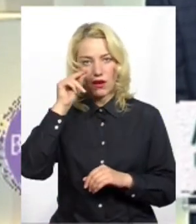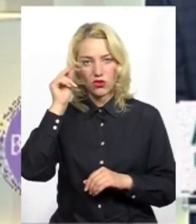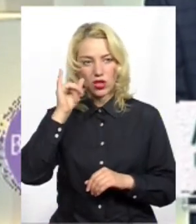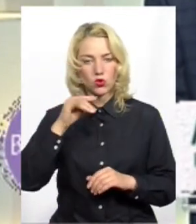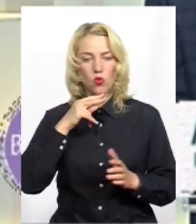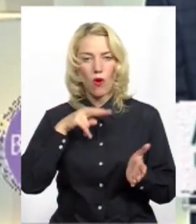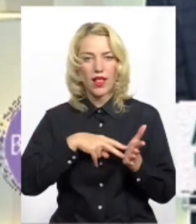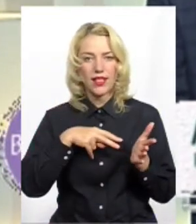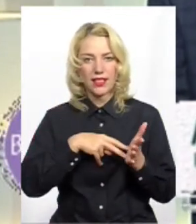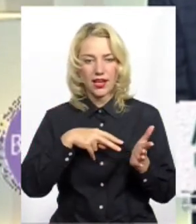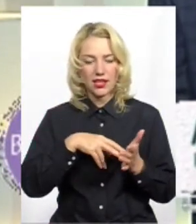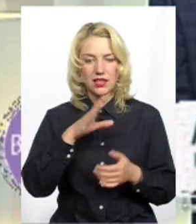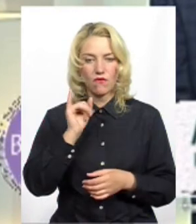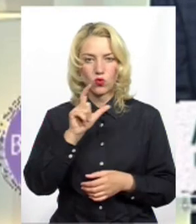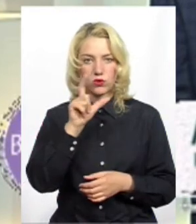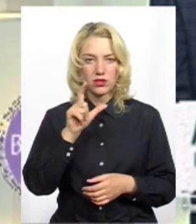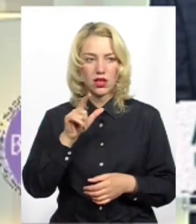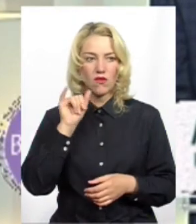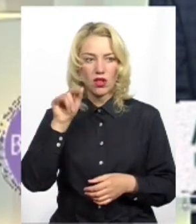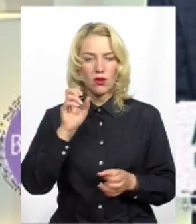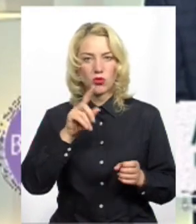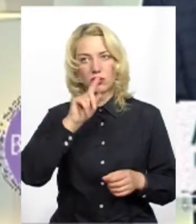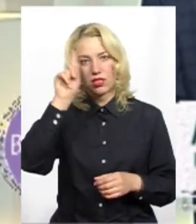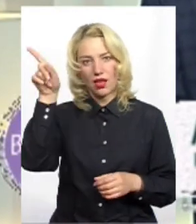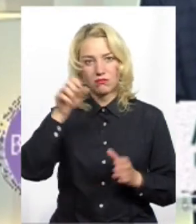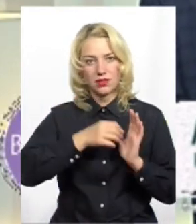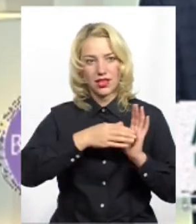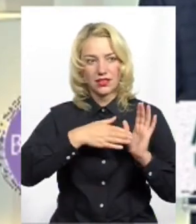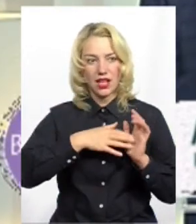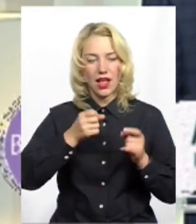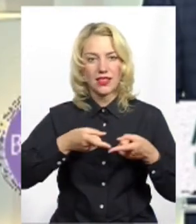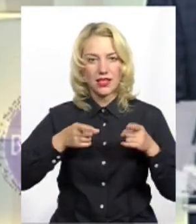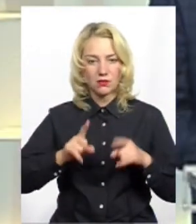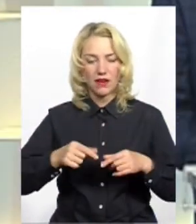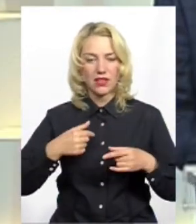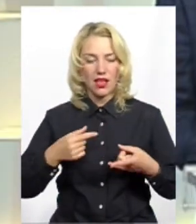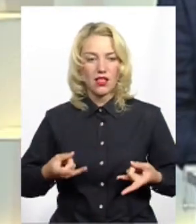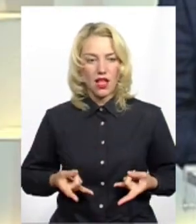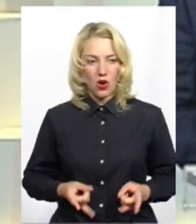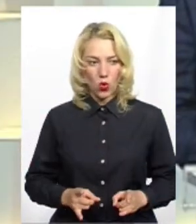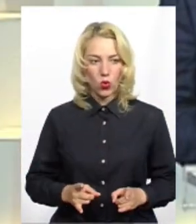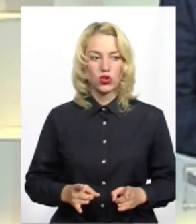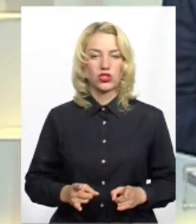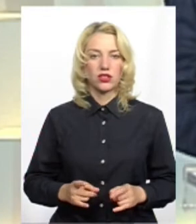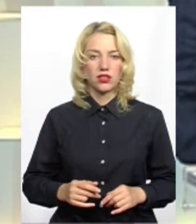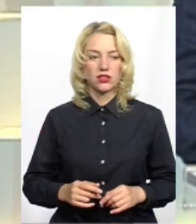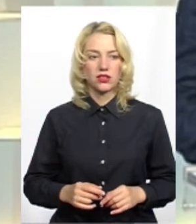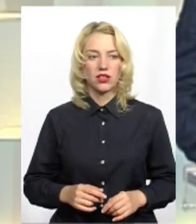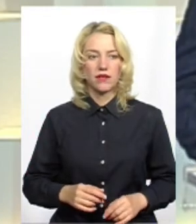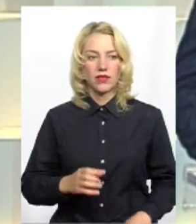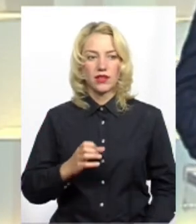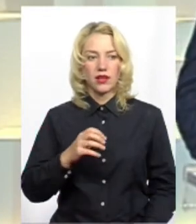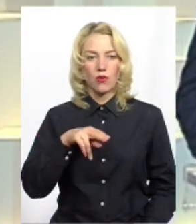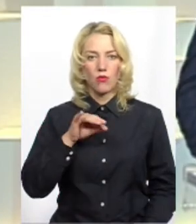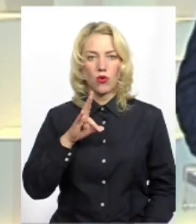в Лінінградському вузі, вона мене просто поїхала, там зареєструвала. Так що, насправді, я, скажімо так, уродженець